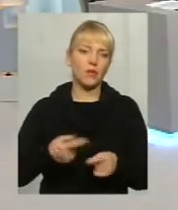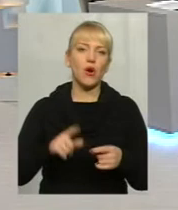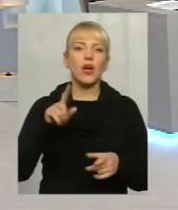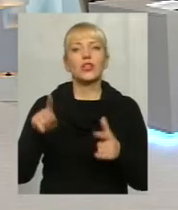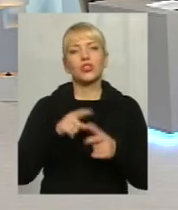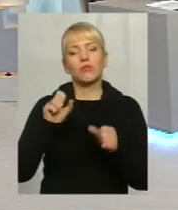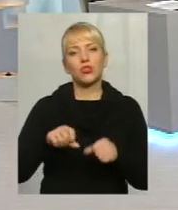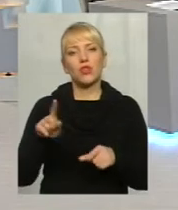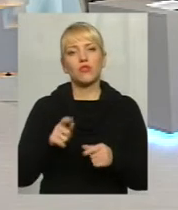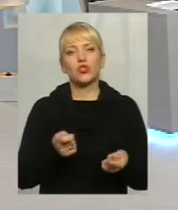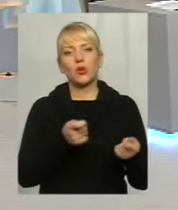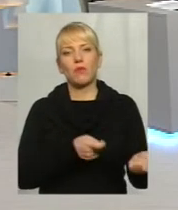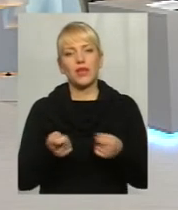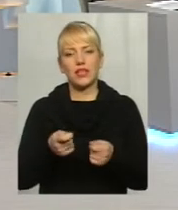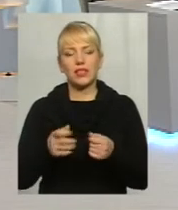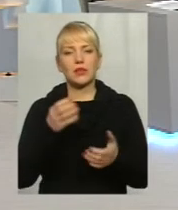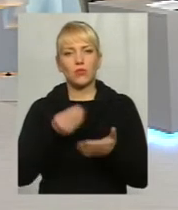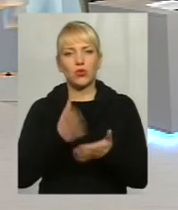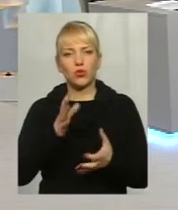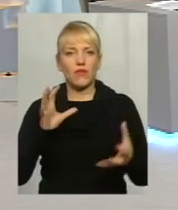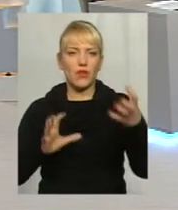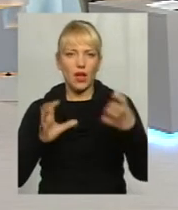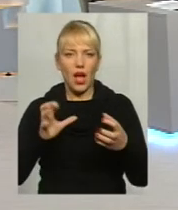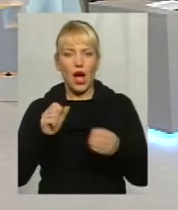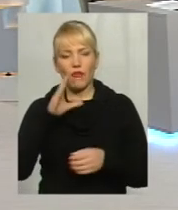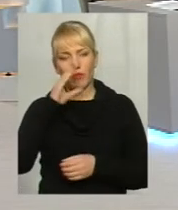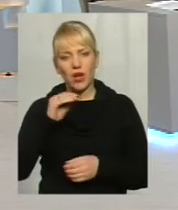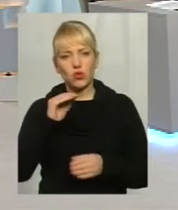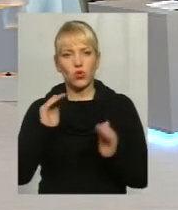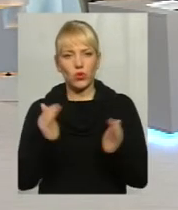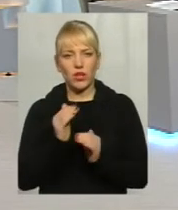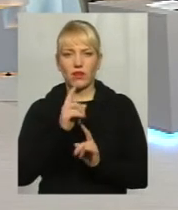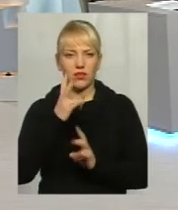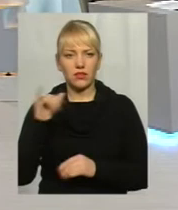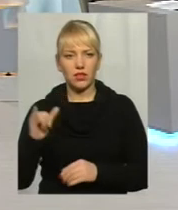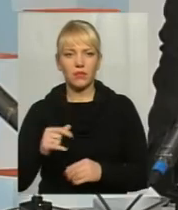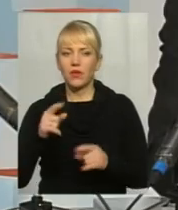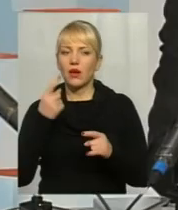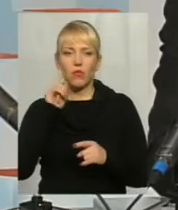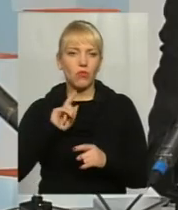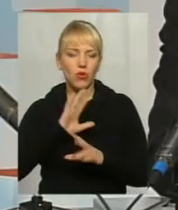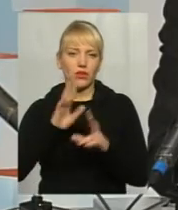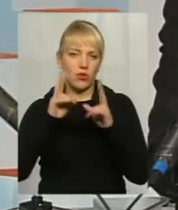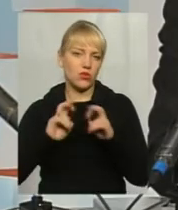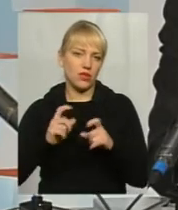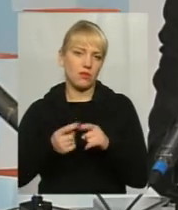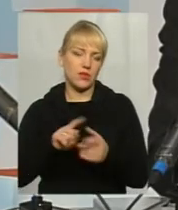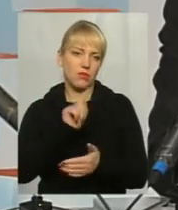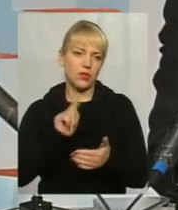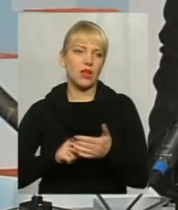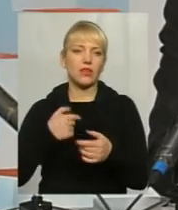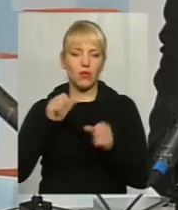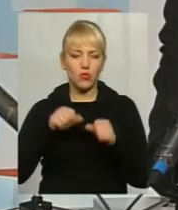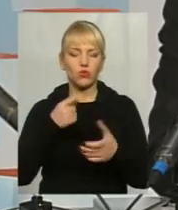проїзд подорожчає у великогабаритному транспорті, а в маршрутках ні, до прикладу? Ми поки не розглядаємо це питання. Дійсно, я можу